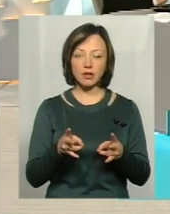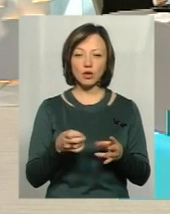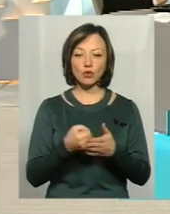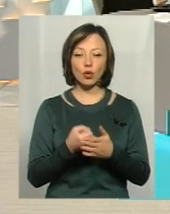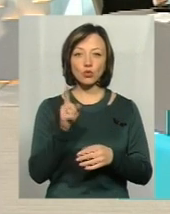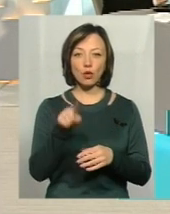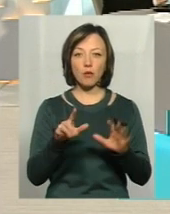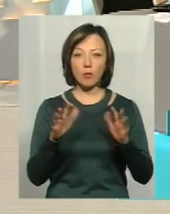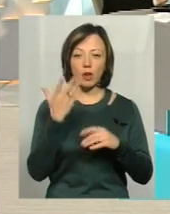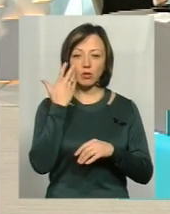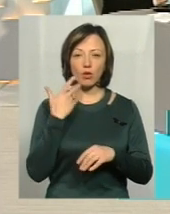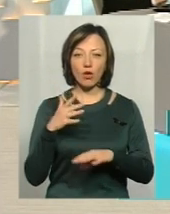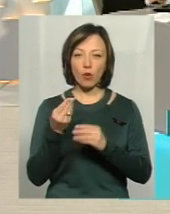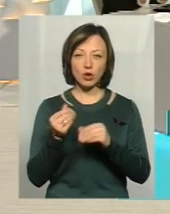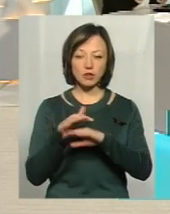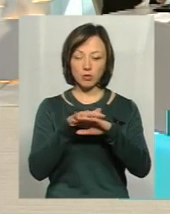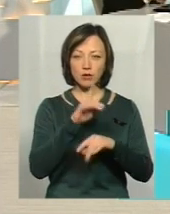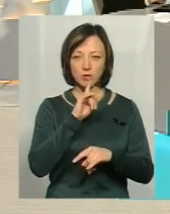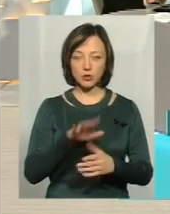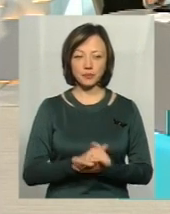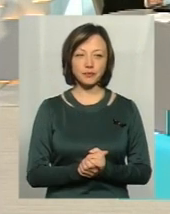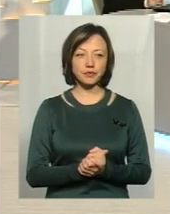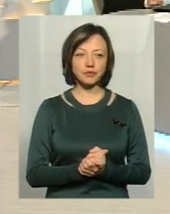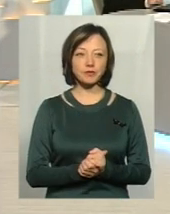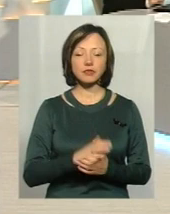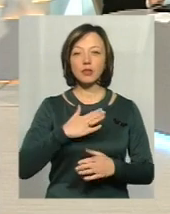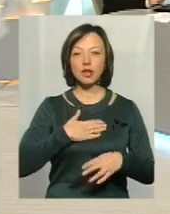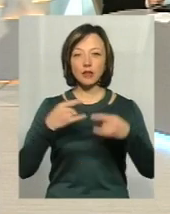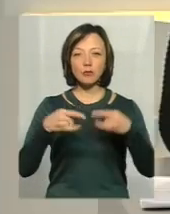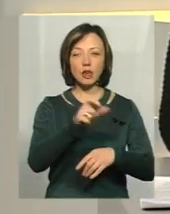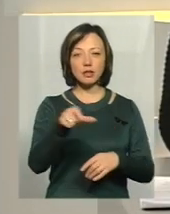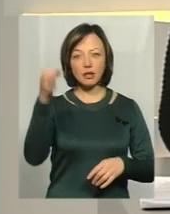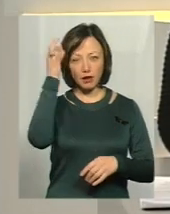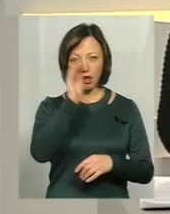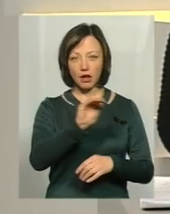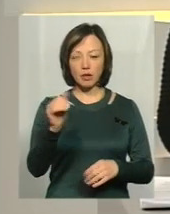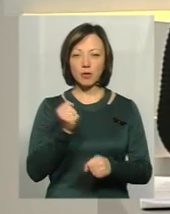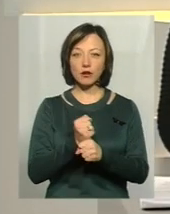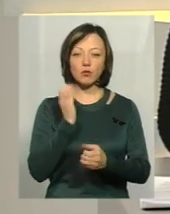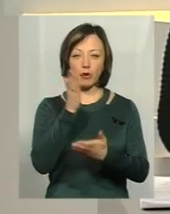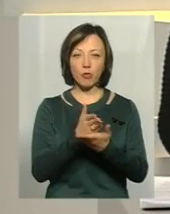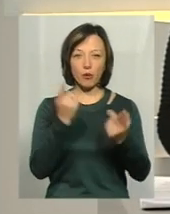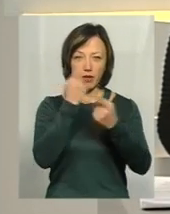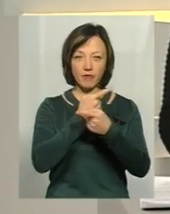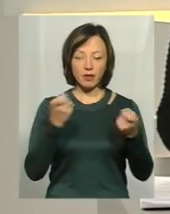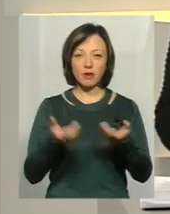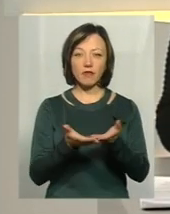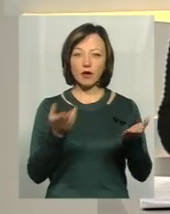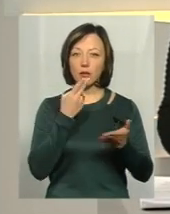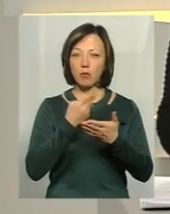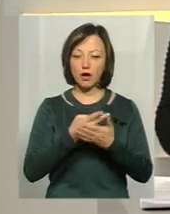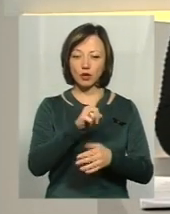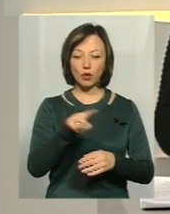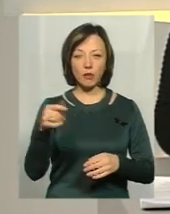моменту, доки кошти не будуть перераховані. Дякую, пані. На нашому глядачам я хочу нагадати, що ми працюємо у прямому ефірі, тому ви бачите